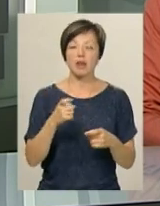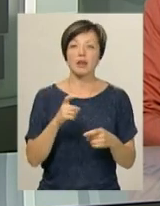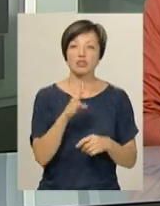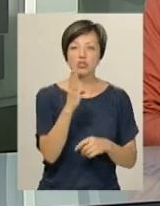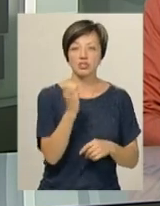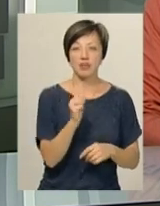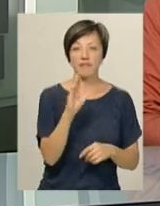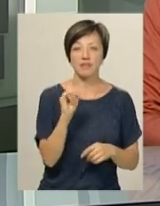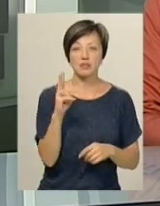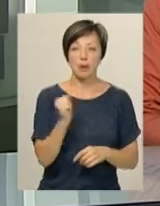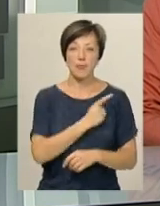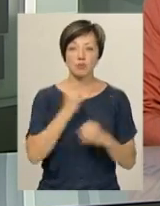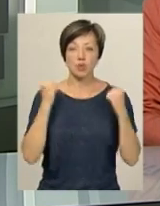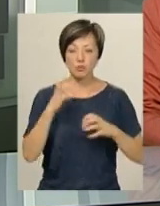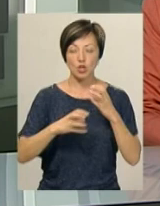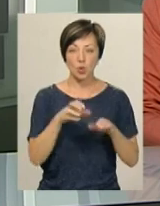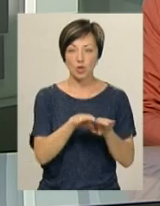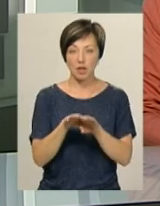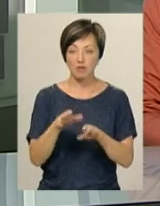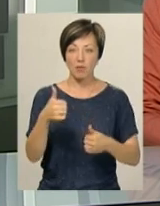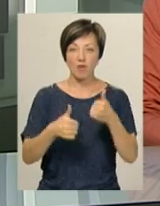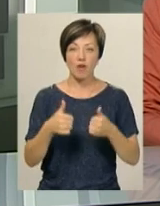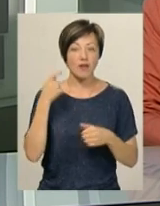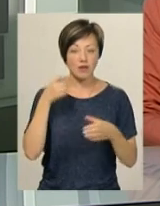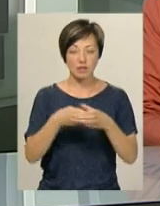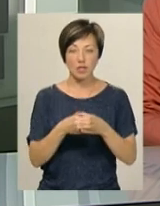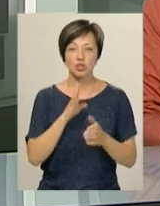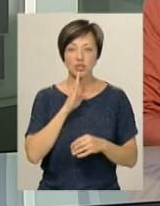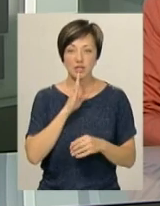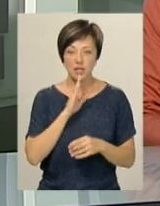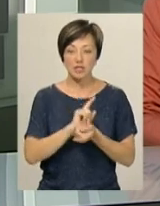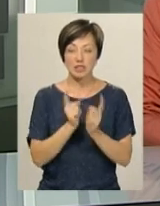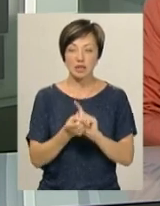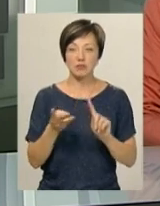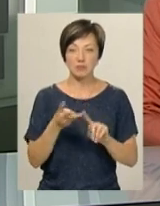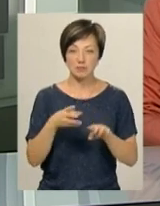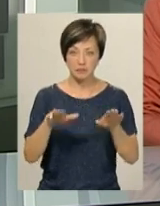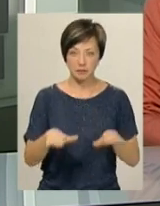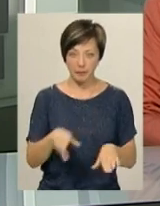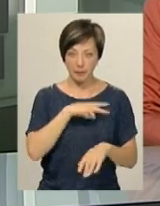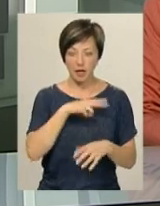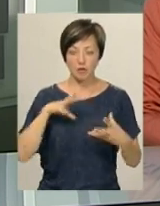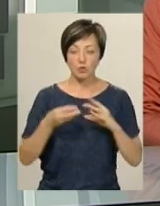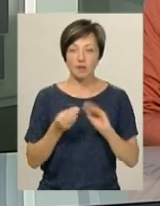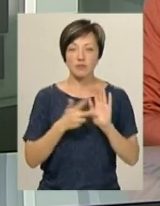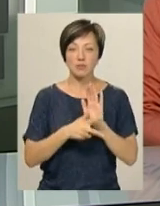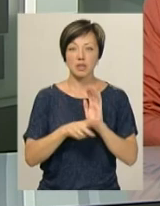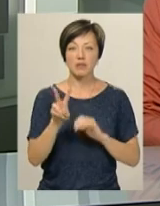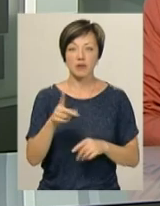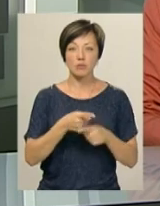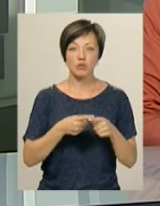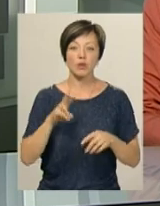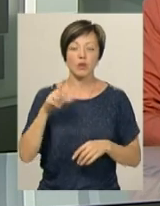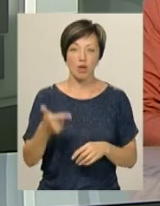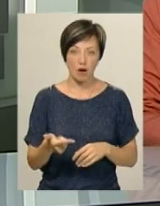Щавінська – майстер спорту міжнародного класу, яка змагалася в віковій категорії жінки, стала бронзовою призеркою. Її результат – 82,5